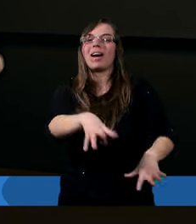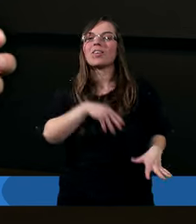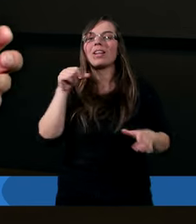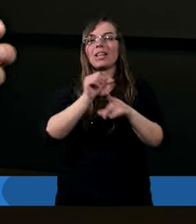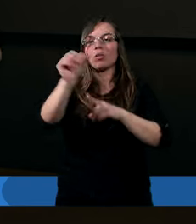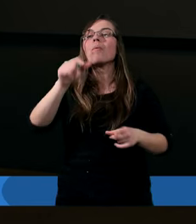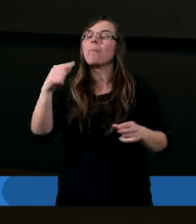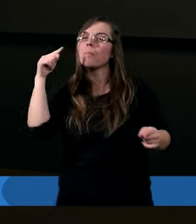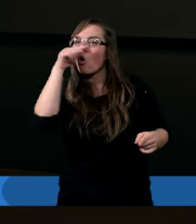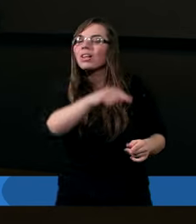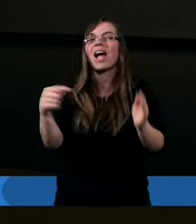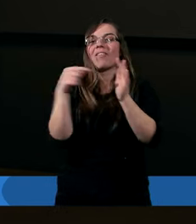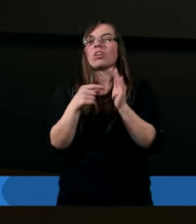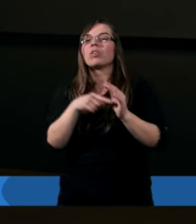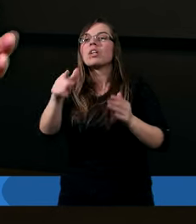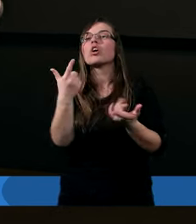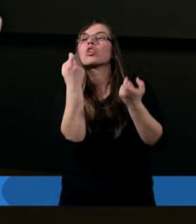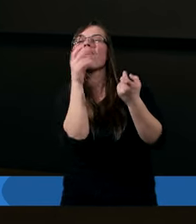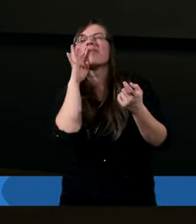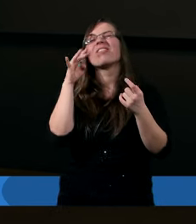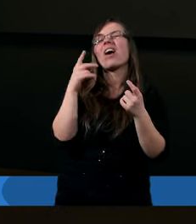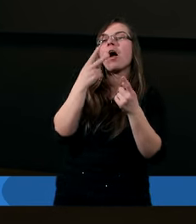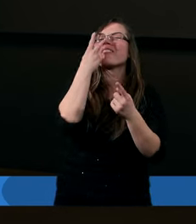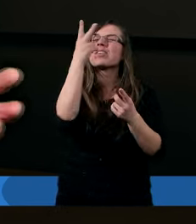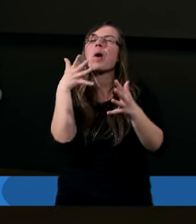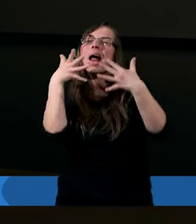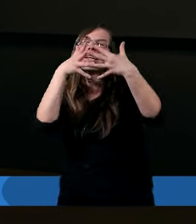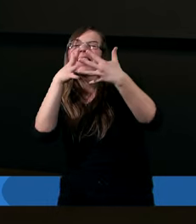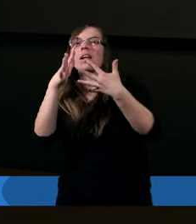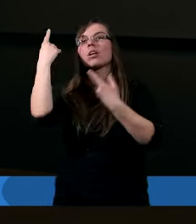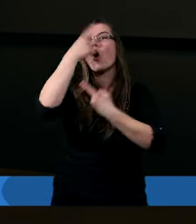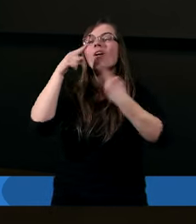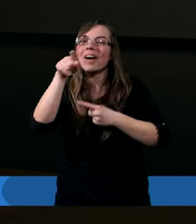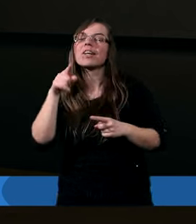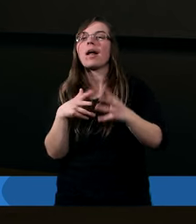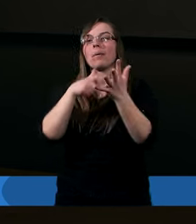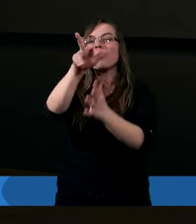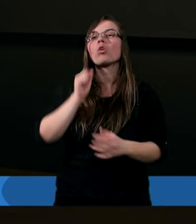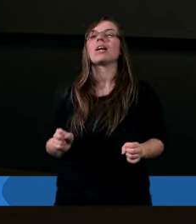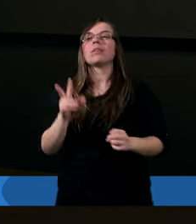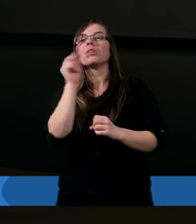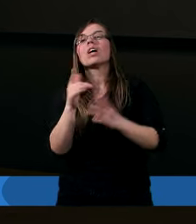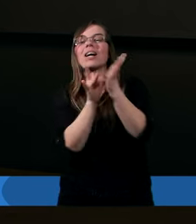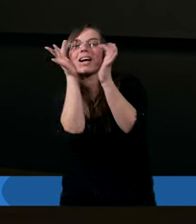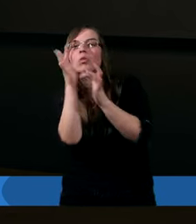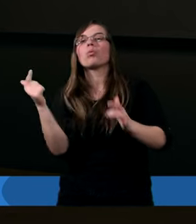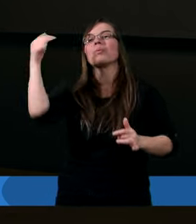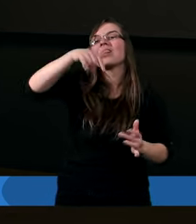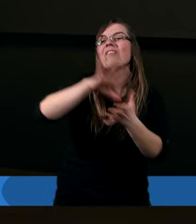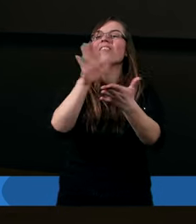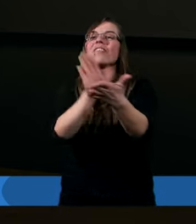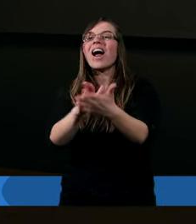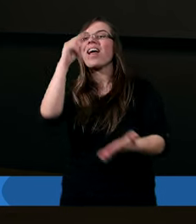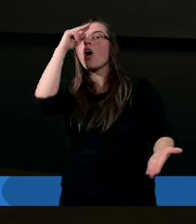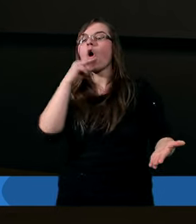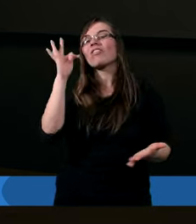potrafimy trochę wizualizacji dodać do naszego rozważania. Chrystus przychodzi w chwale